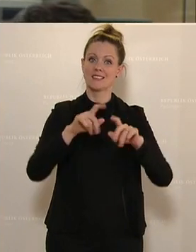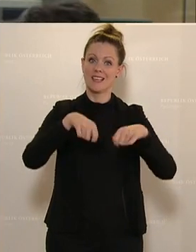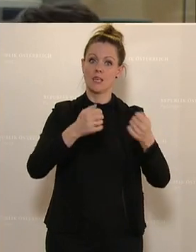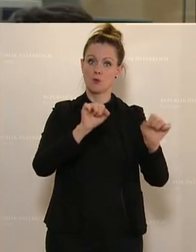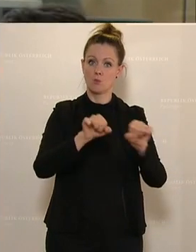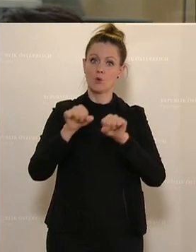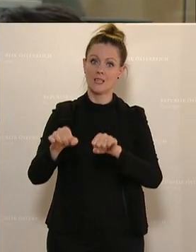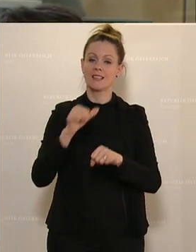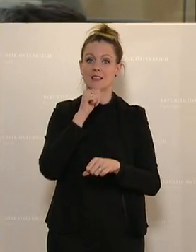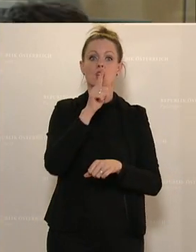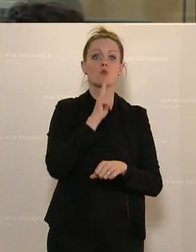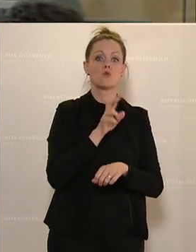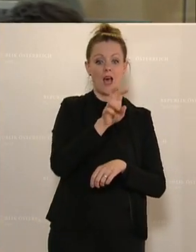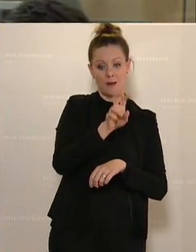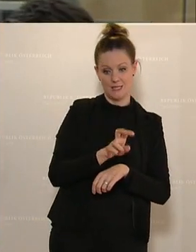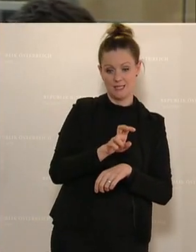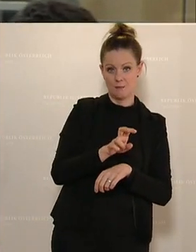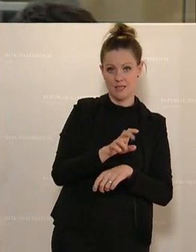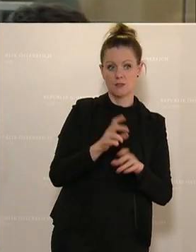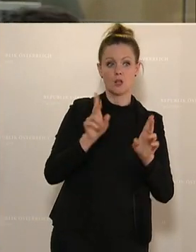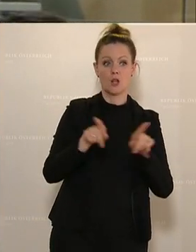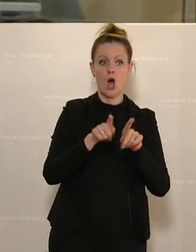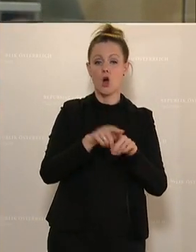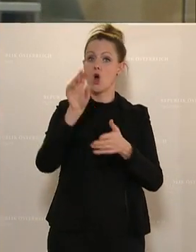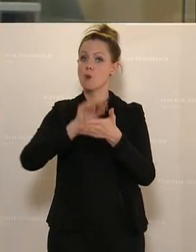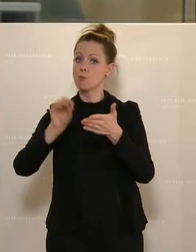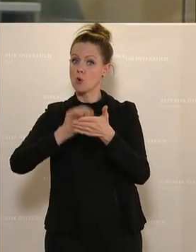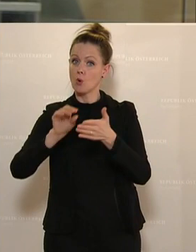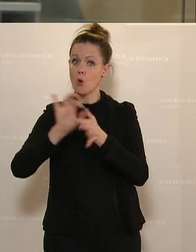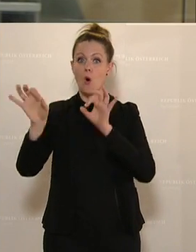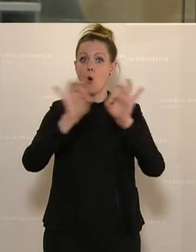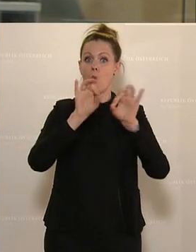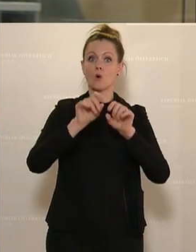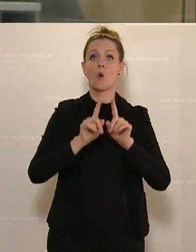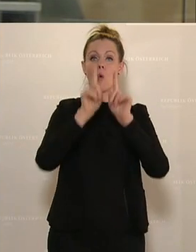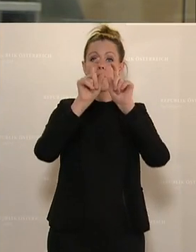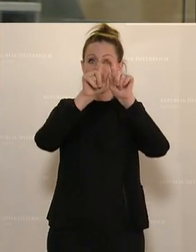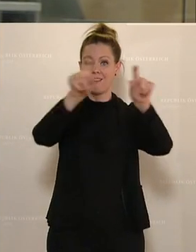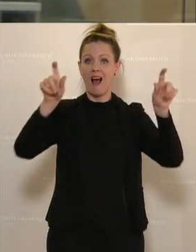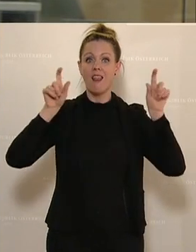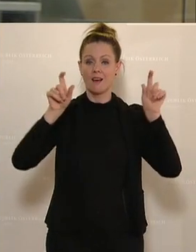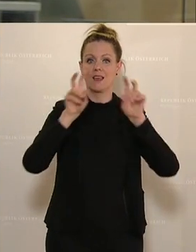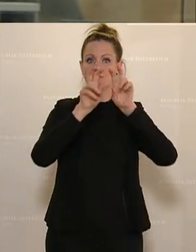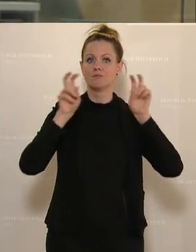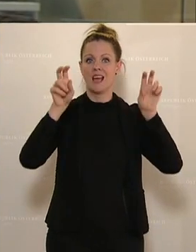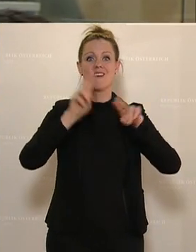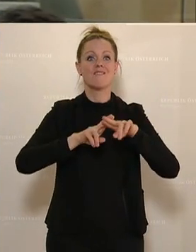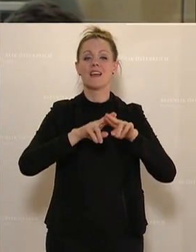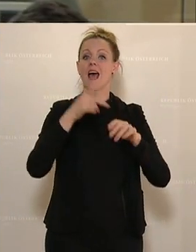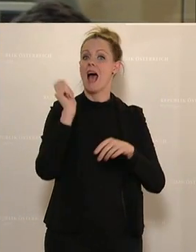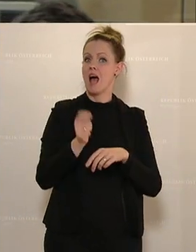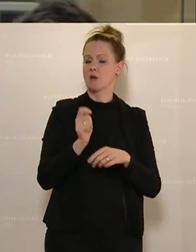gibt, nicht nur am Sitzplatz zu sitzen, sondern in den Büros oder auf der Galerie, falls sich Abgeordnete